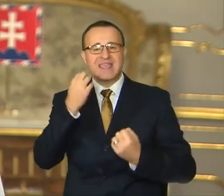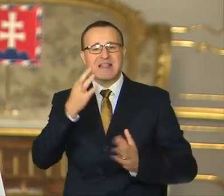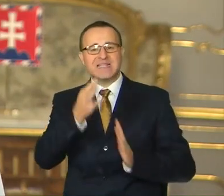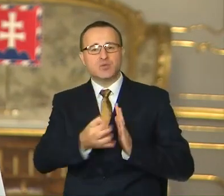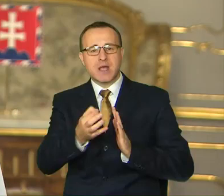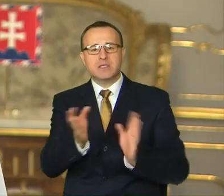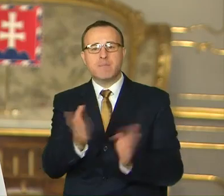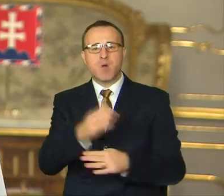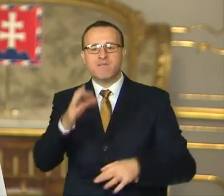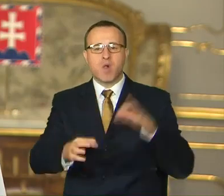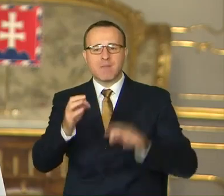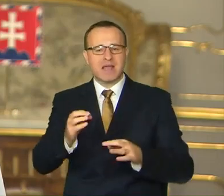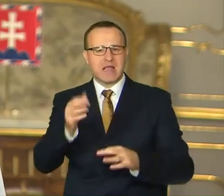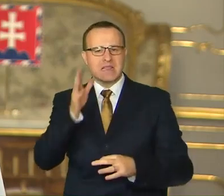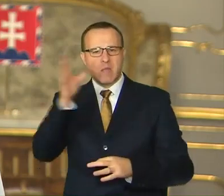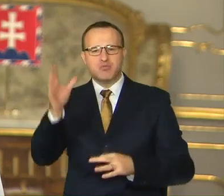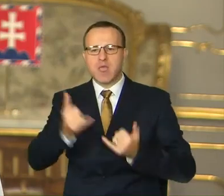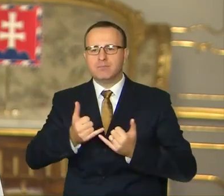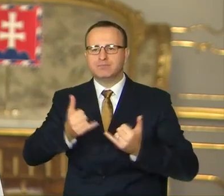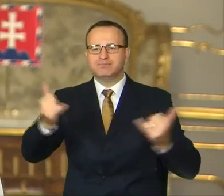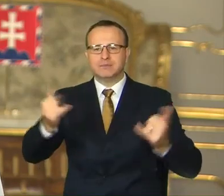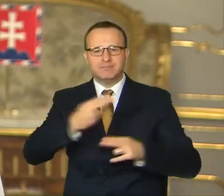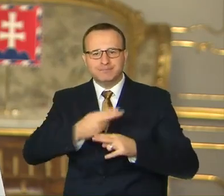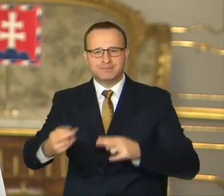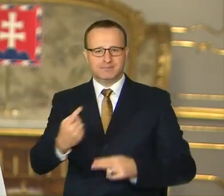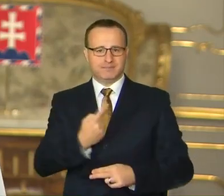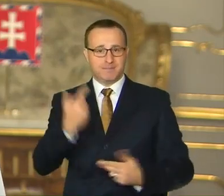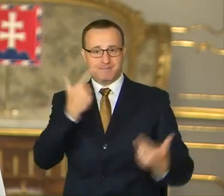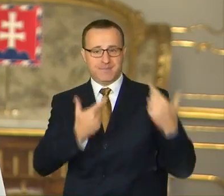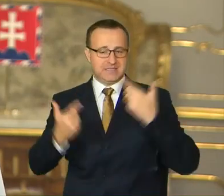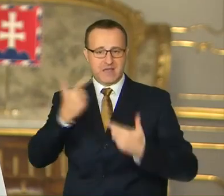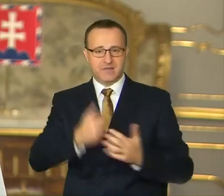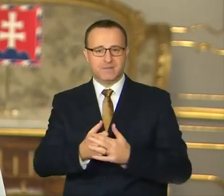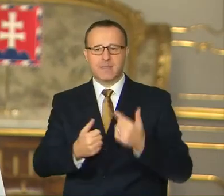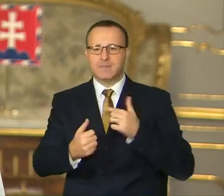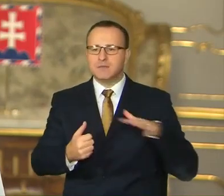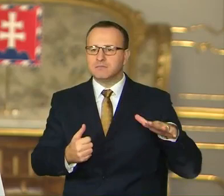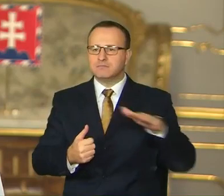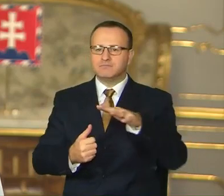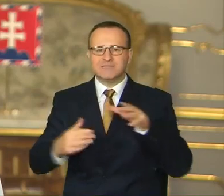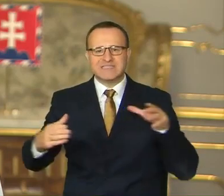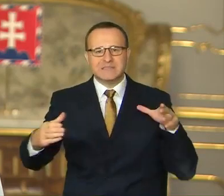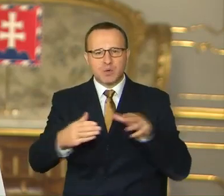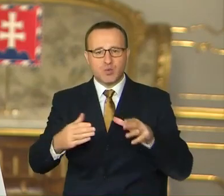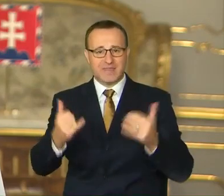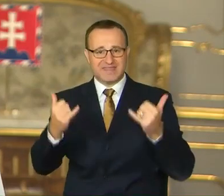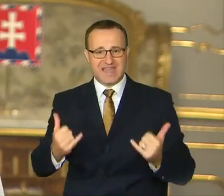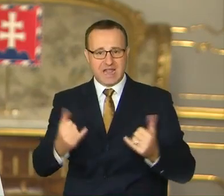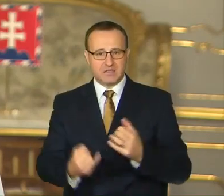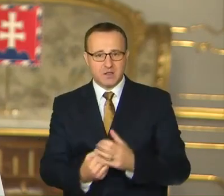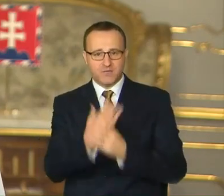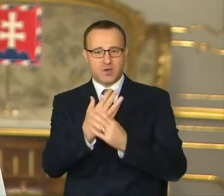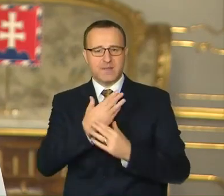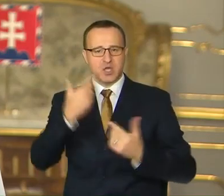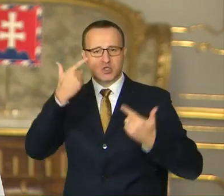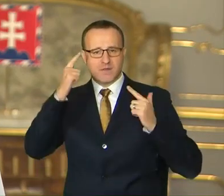voľbách nebude vyvíjať celkom podľa našich predstáv. My všetci spolu teraz tvoríme Slovensko.